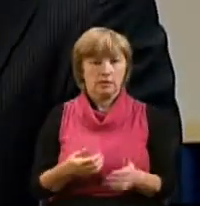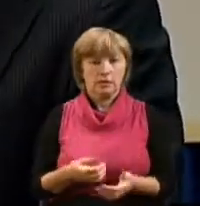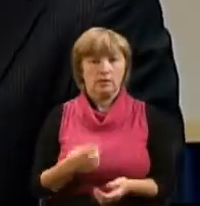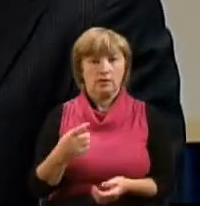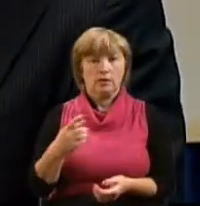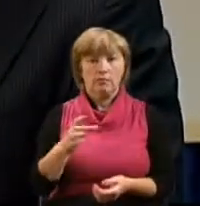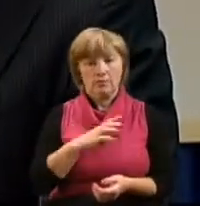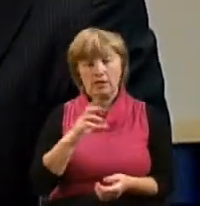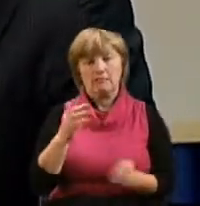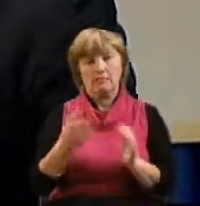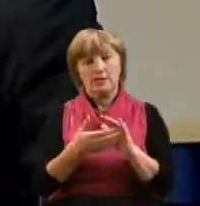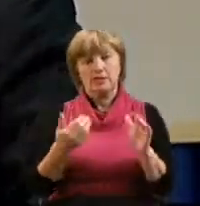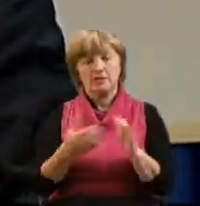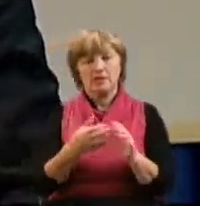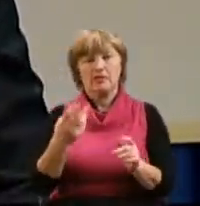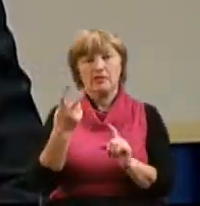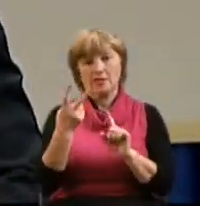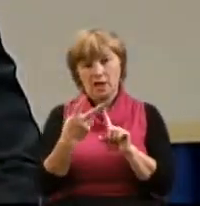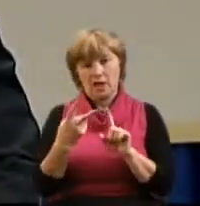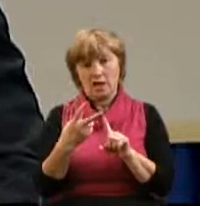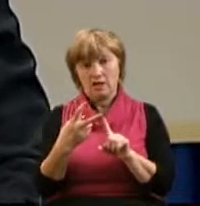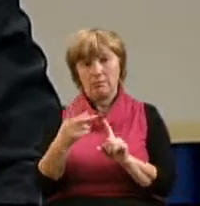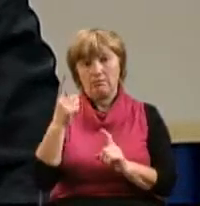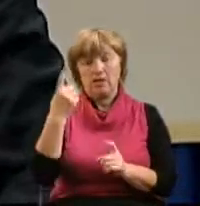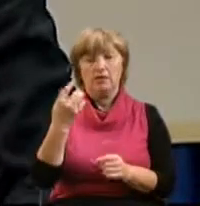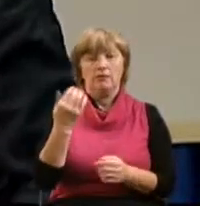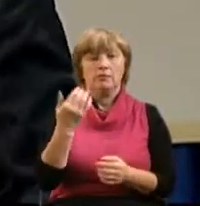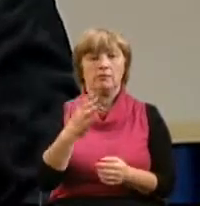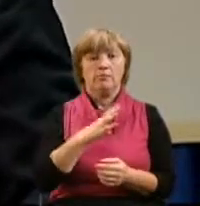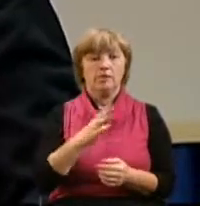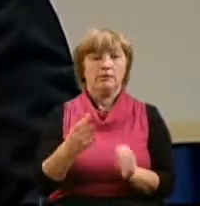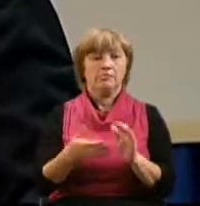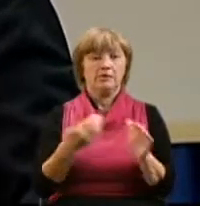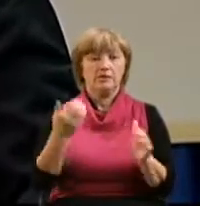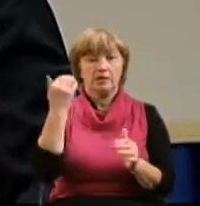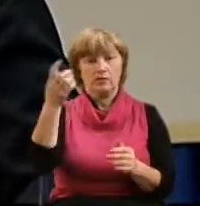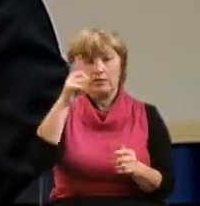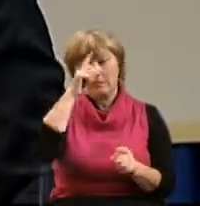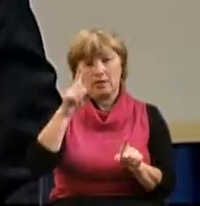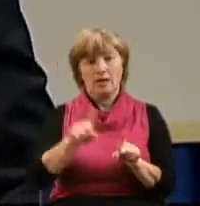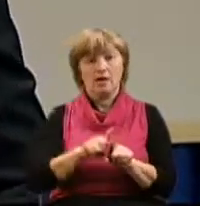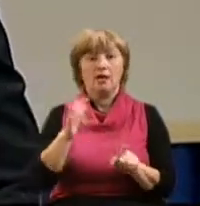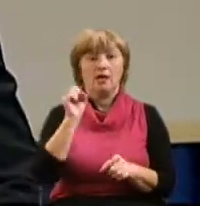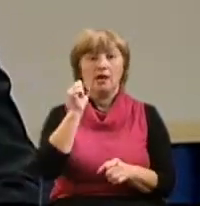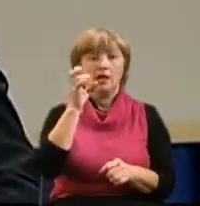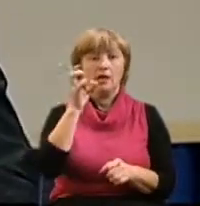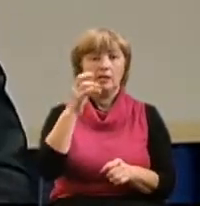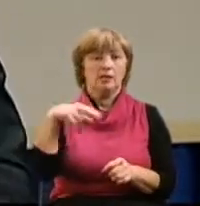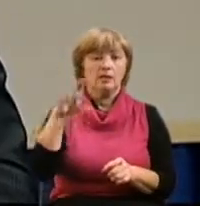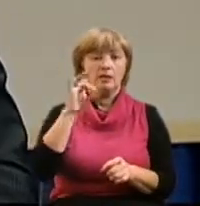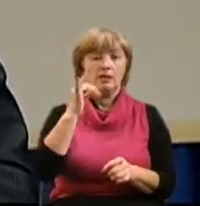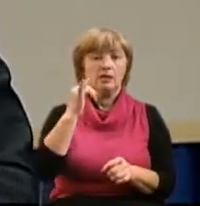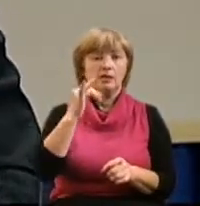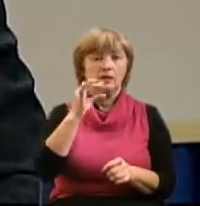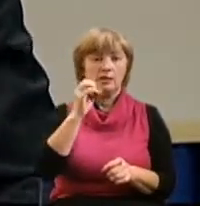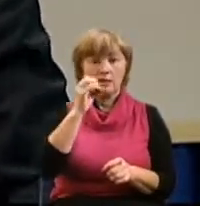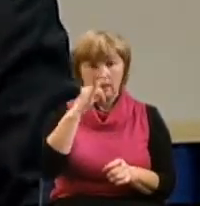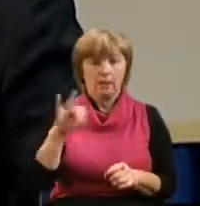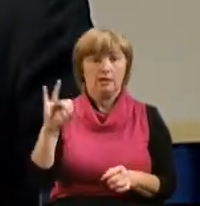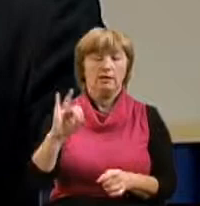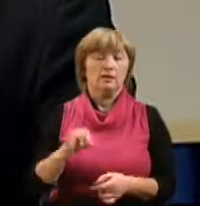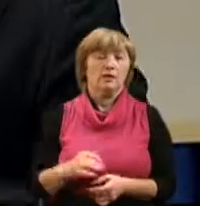он был призван вторым. Первым был призван Андрей, его брат. Иногда мы можем слышать такое выражение, как Андрей